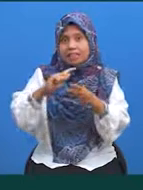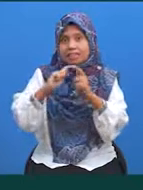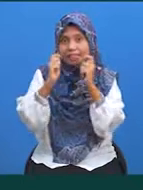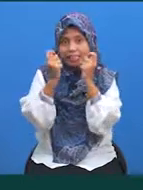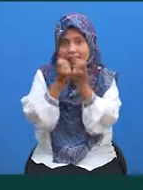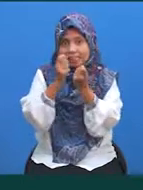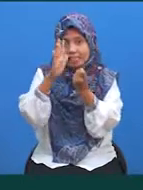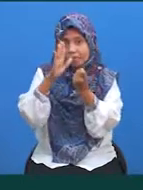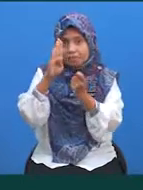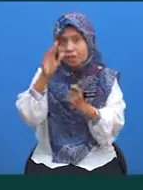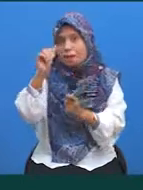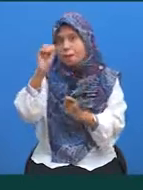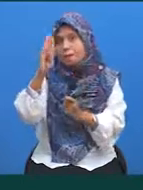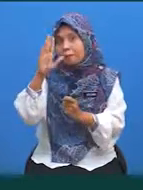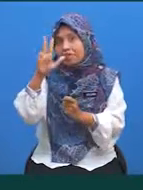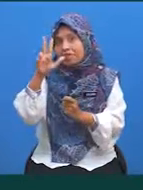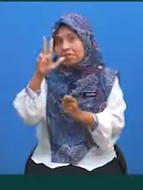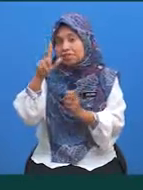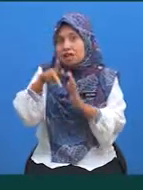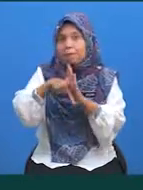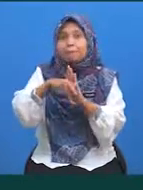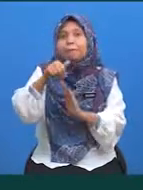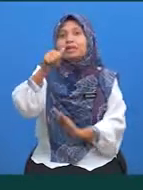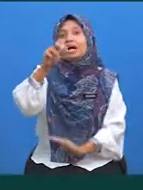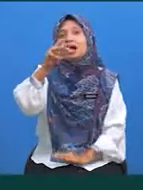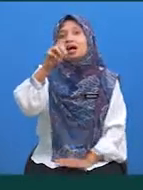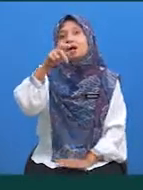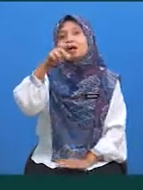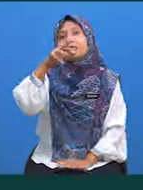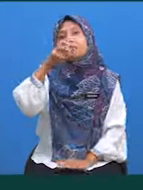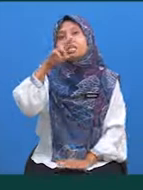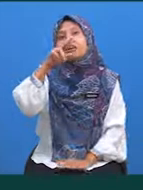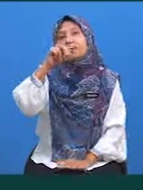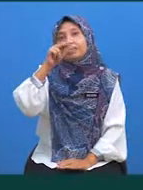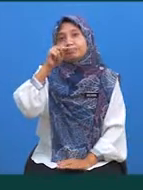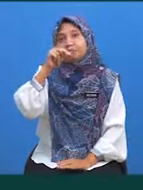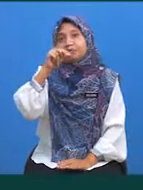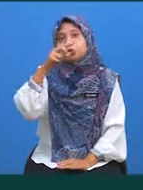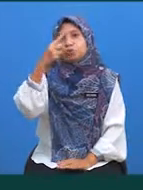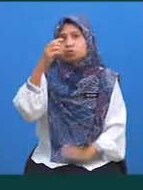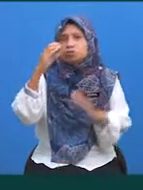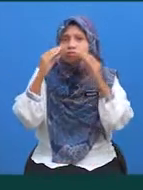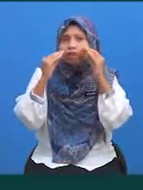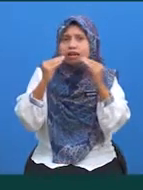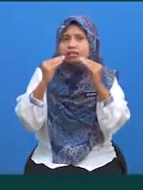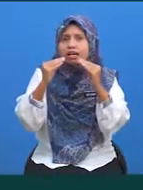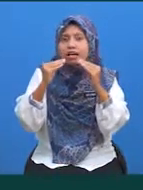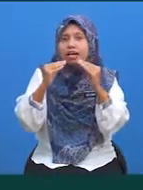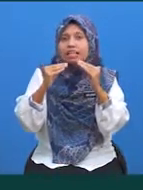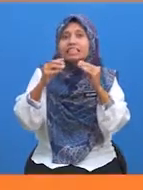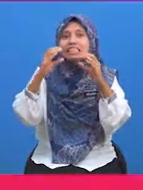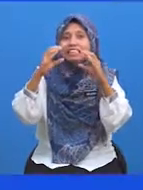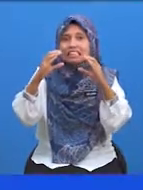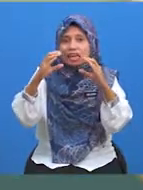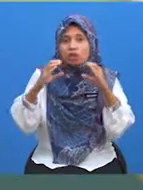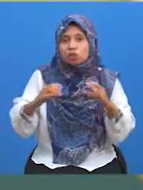bab 3 iaitu pengamiran Bagi pembelajaran kali ini, cikgu akan mengajar aplikasi pengamiran